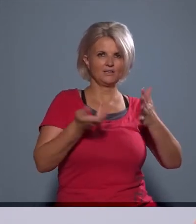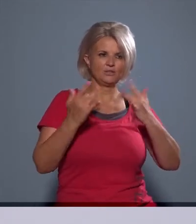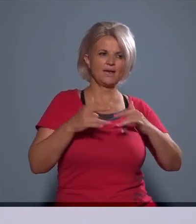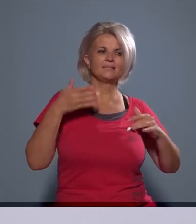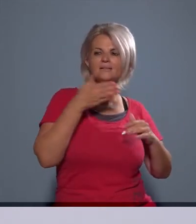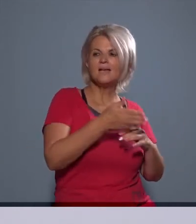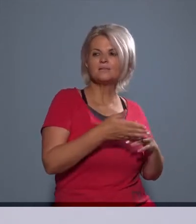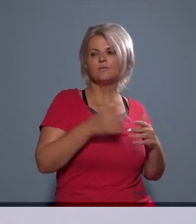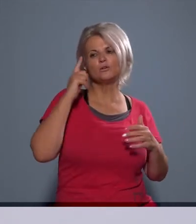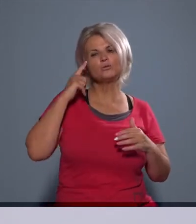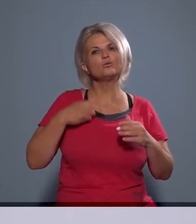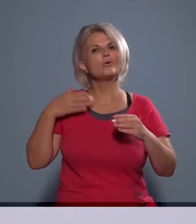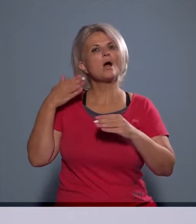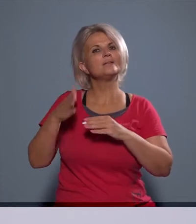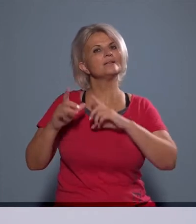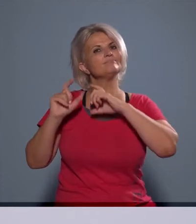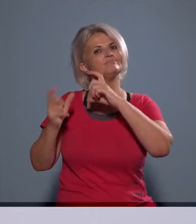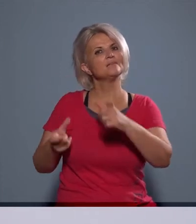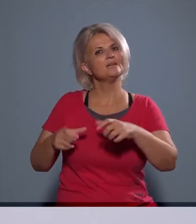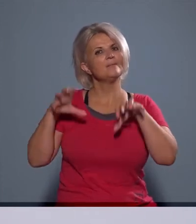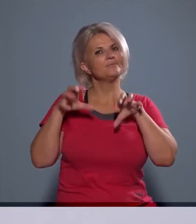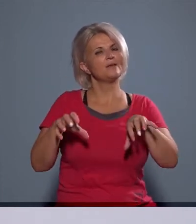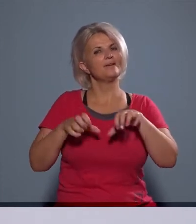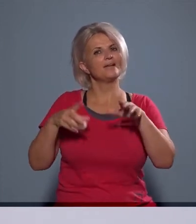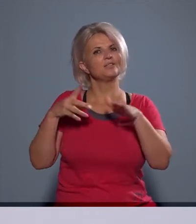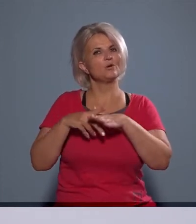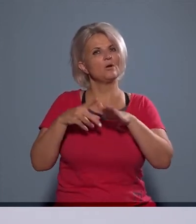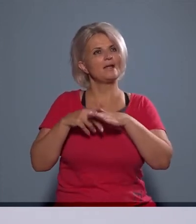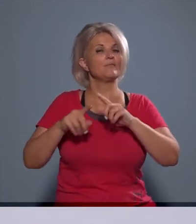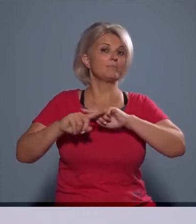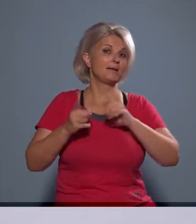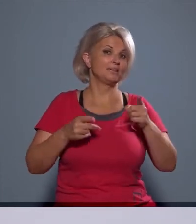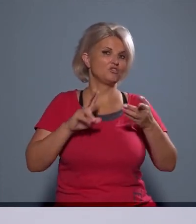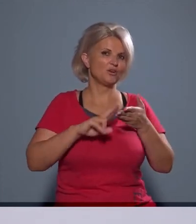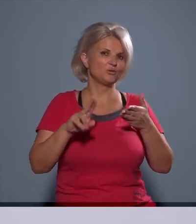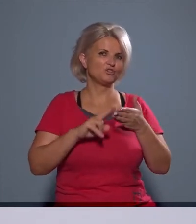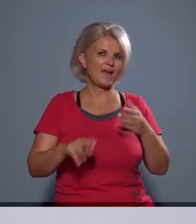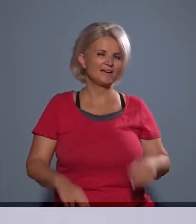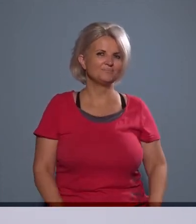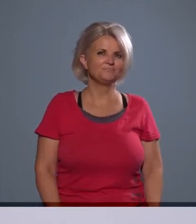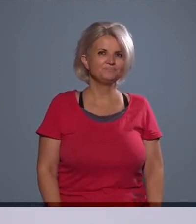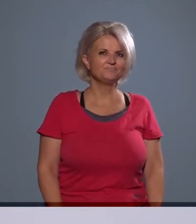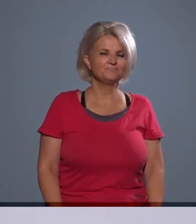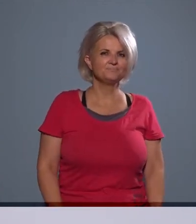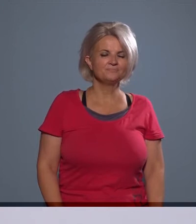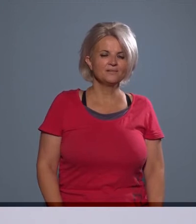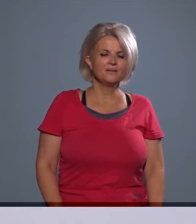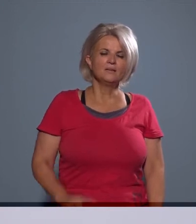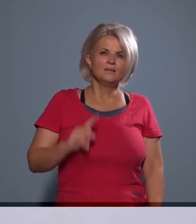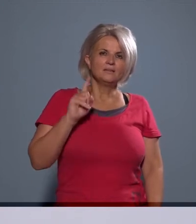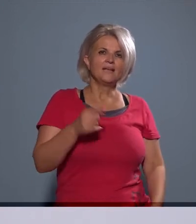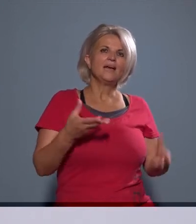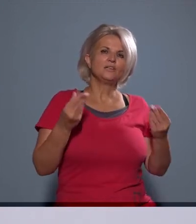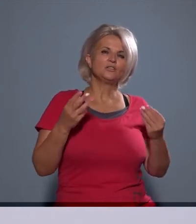sőt el tudunk jutni odáig is, hogy a tevékenységet korlátozza, vagy megtiltsa a hatóság, de mint látható, nagyon sok elemet kell